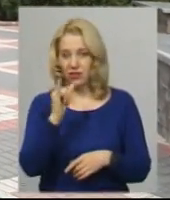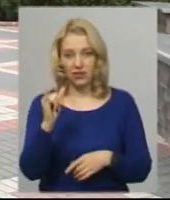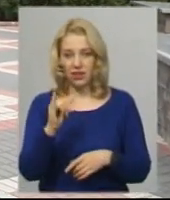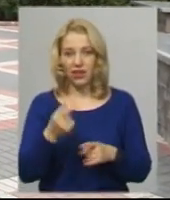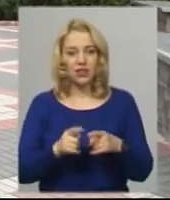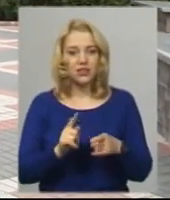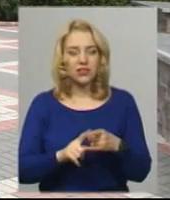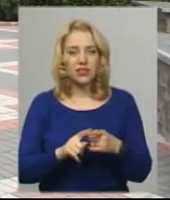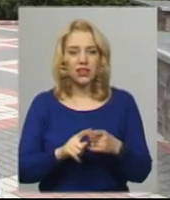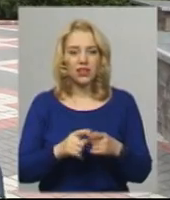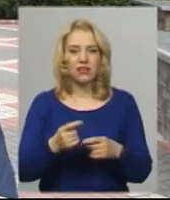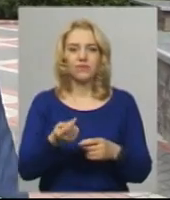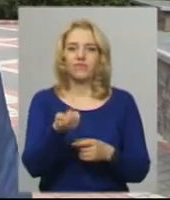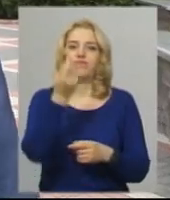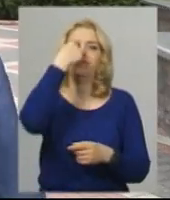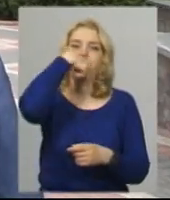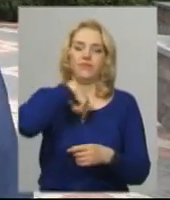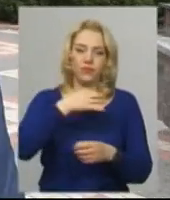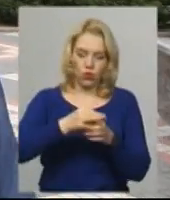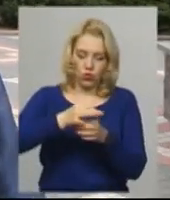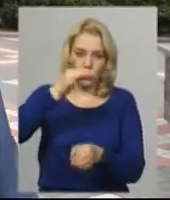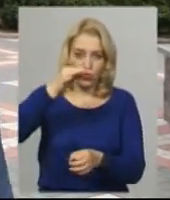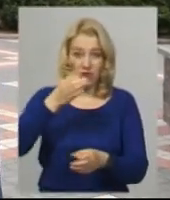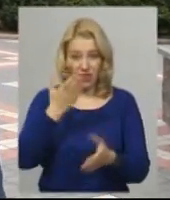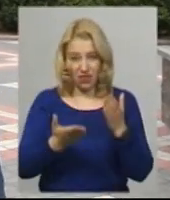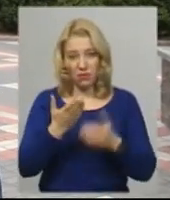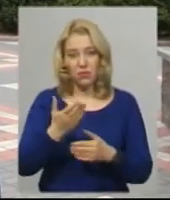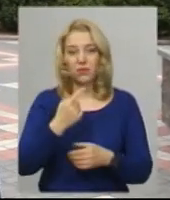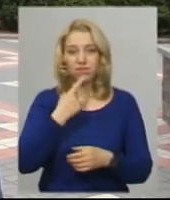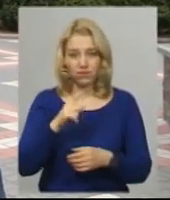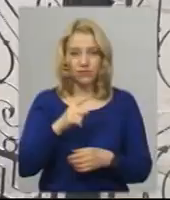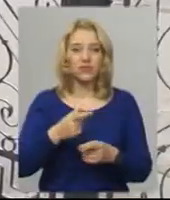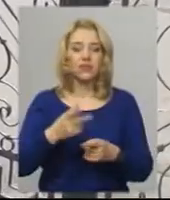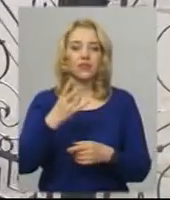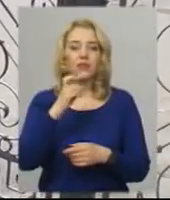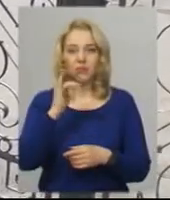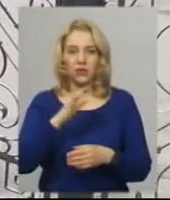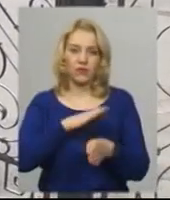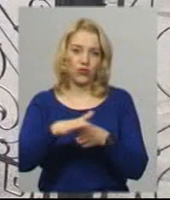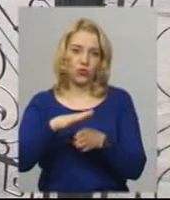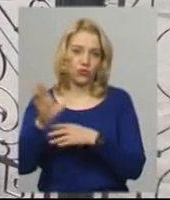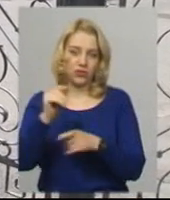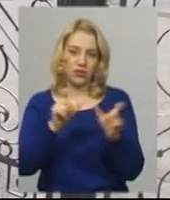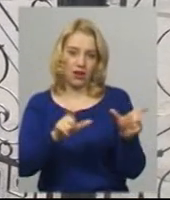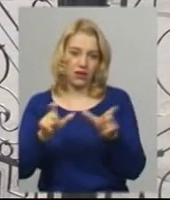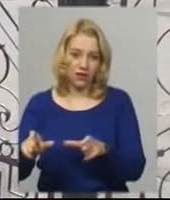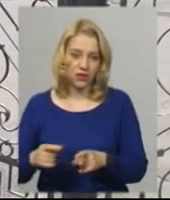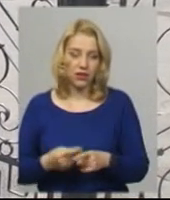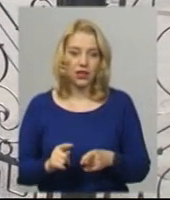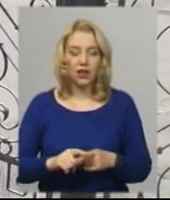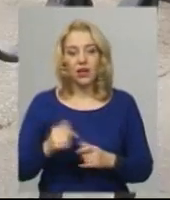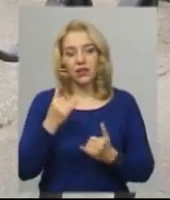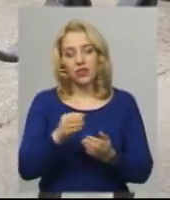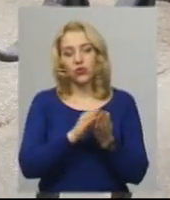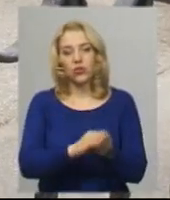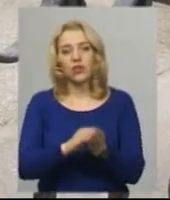надзвичайно інвазивна процедура. Якби більше людей про це знало, більше би дотримувалися карантину. Нагадаю, сьогодні усі кладовища обласного